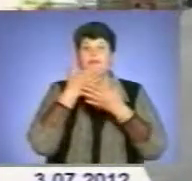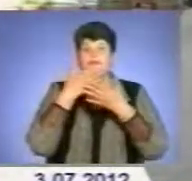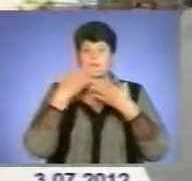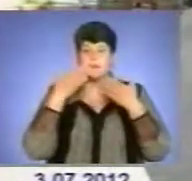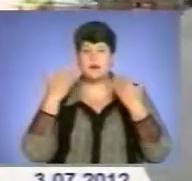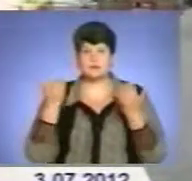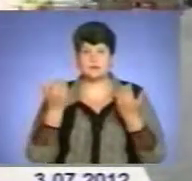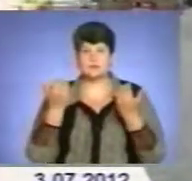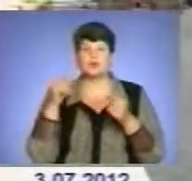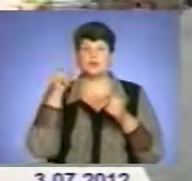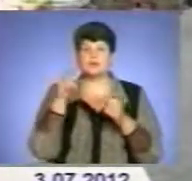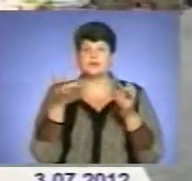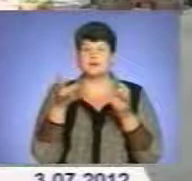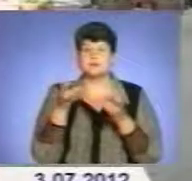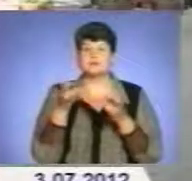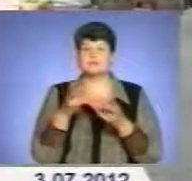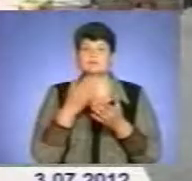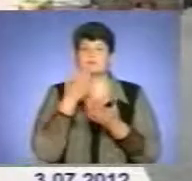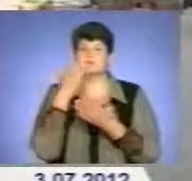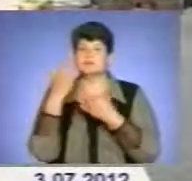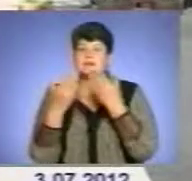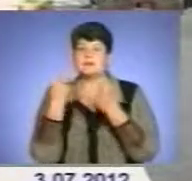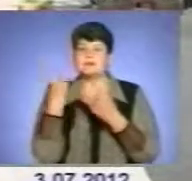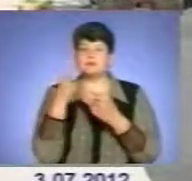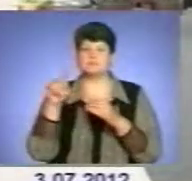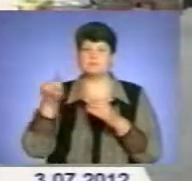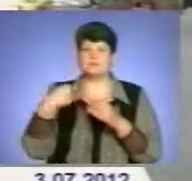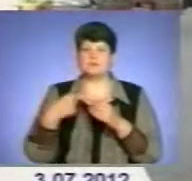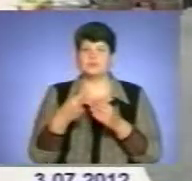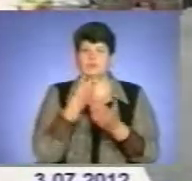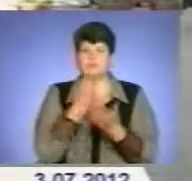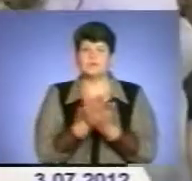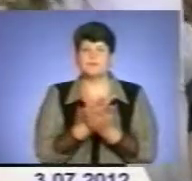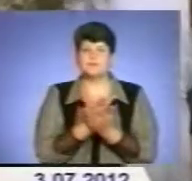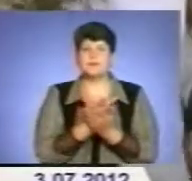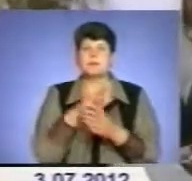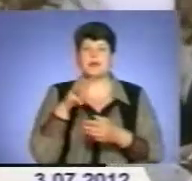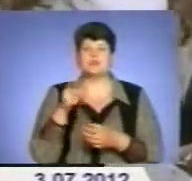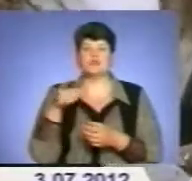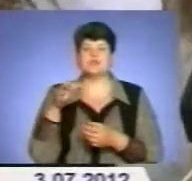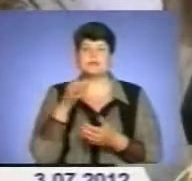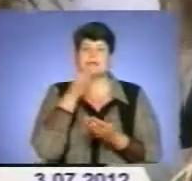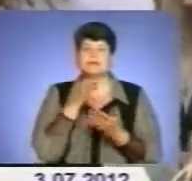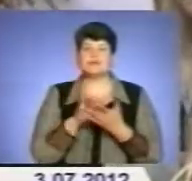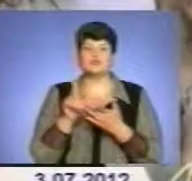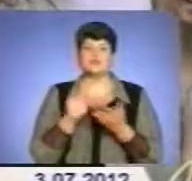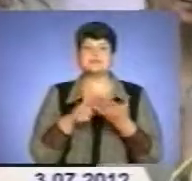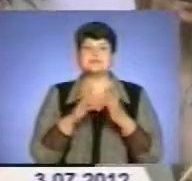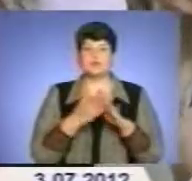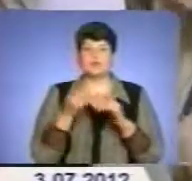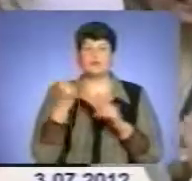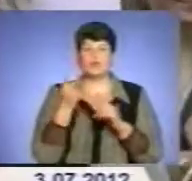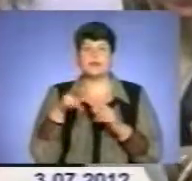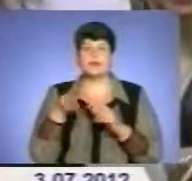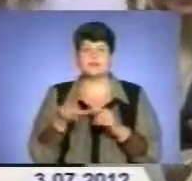немає, то її повинні надати на першу вимогу абітурієнта. Михайло Гончаренко наголосив, що станом на 2 липня